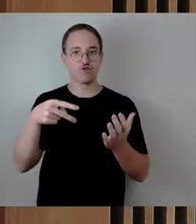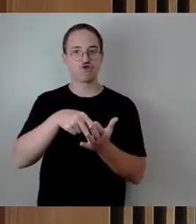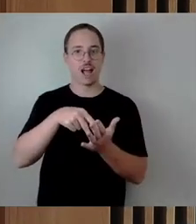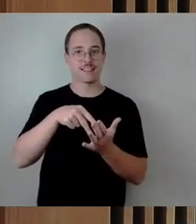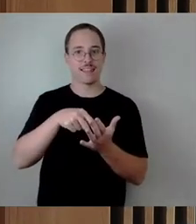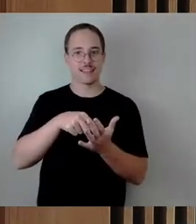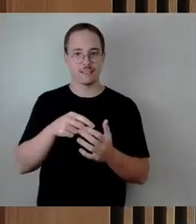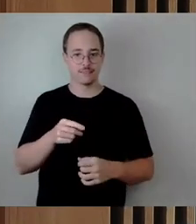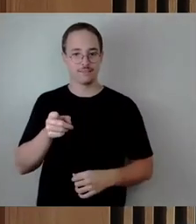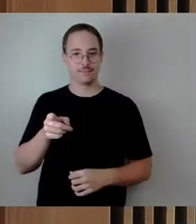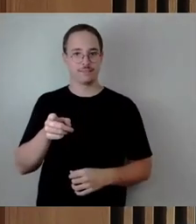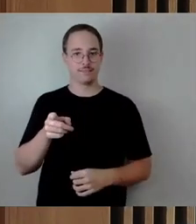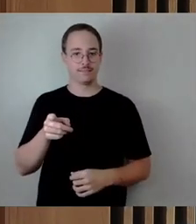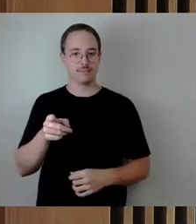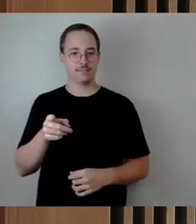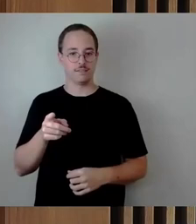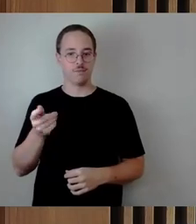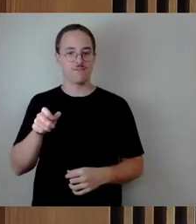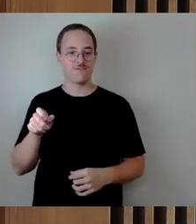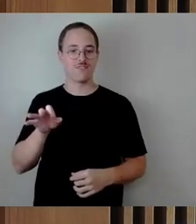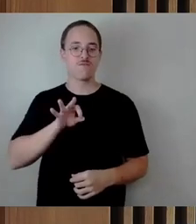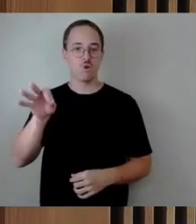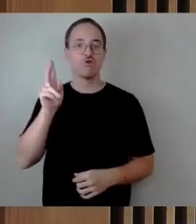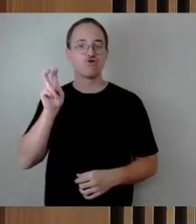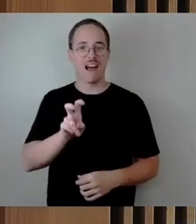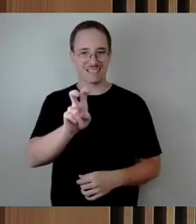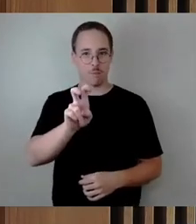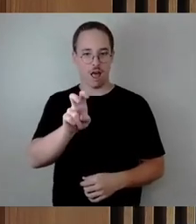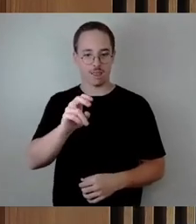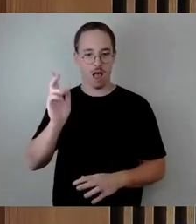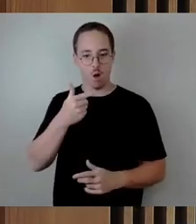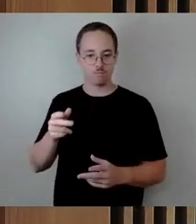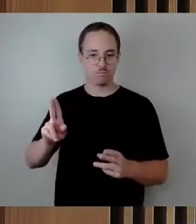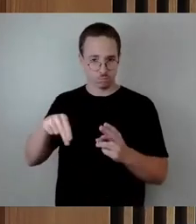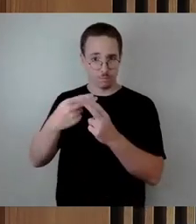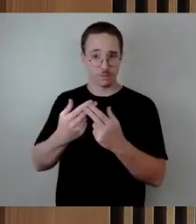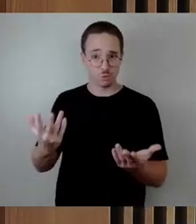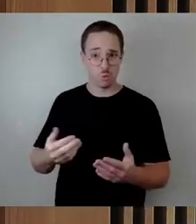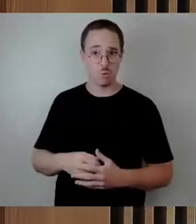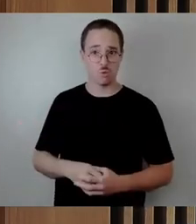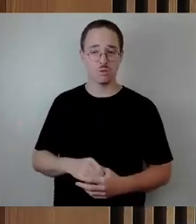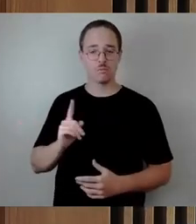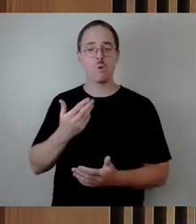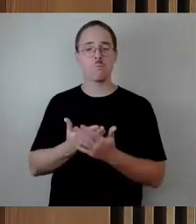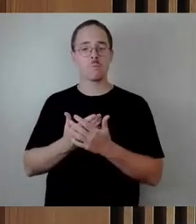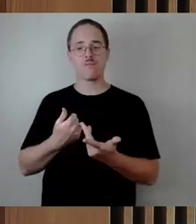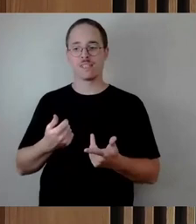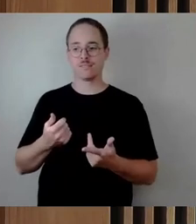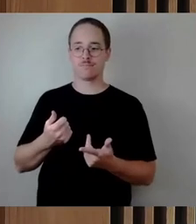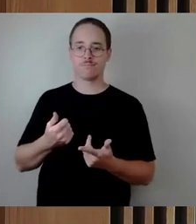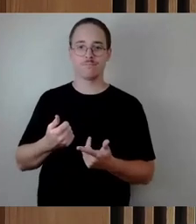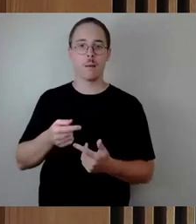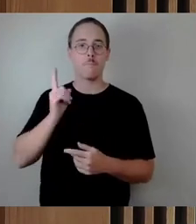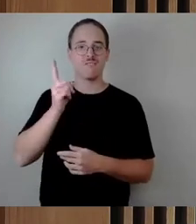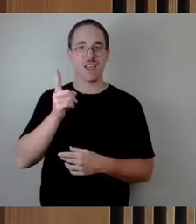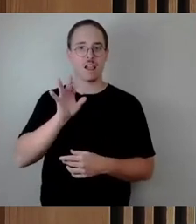Straßenbahnen und gab es Anweisungen für die Straßenbahnfahrerinnen und Fahrer, dass nur eine